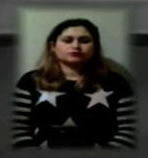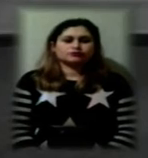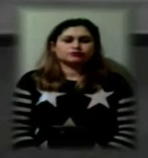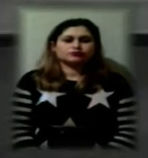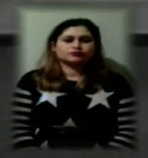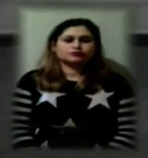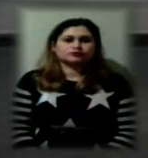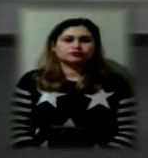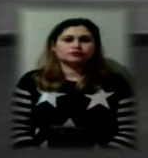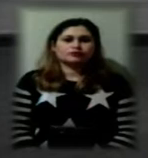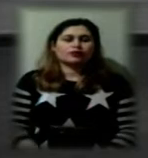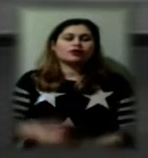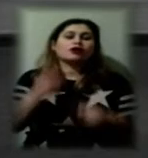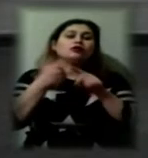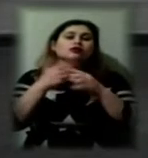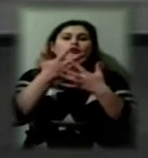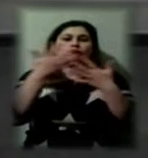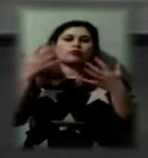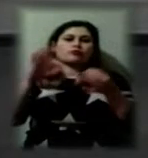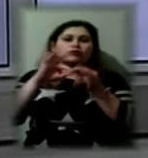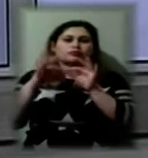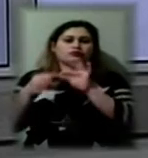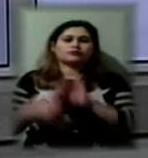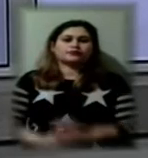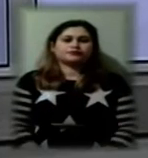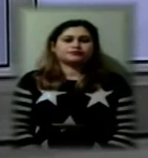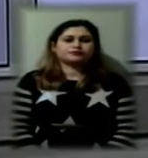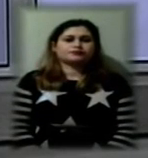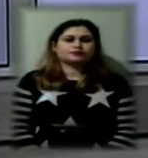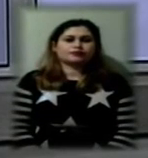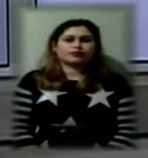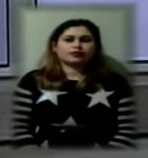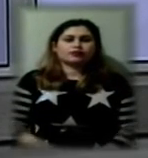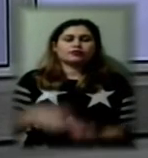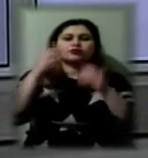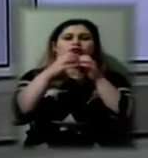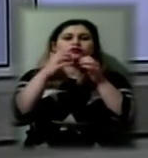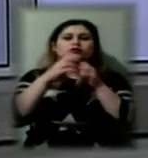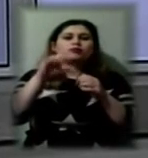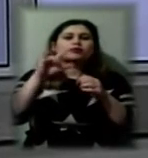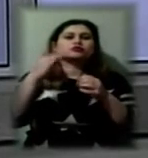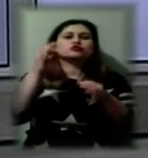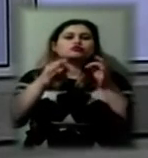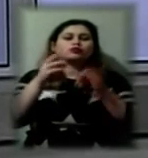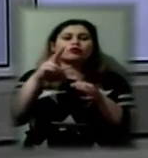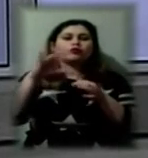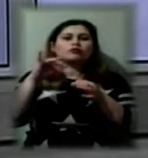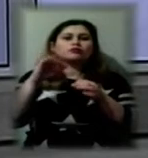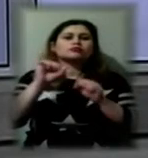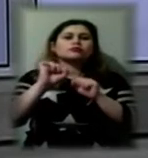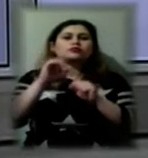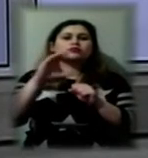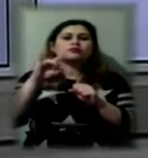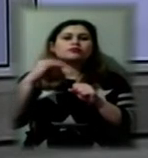А зараз про це та інше більш детальніше. Херсонський апеляційний суд клопотання захисників Сергія Передирія